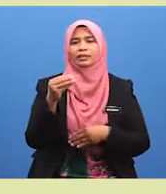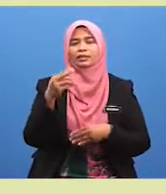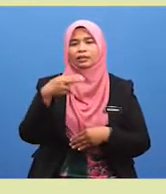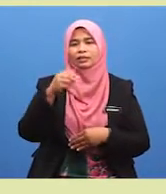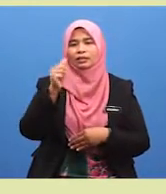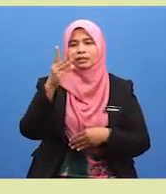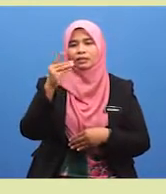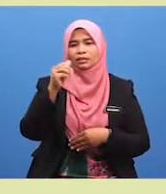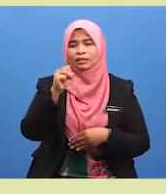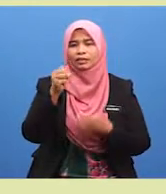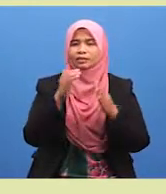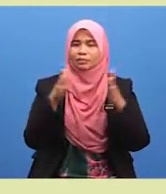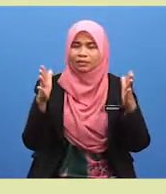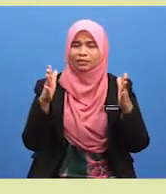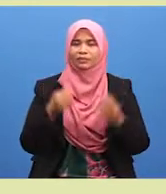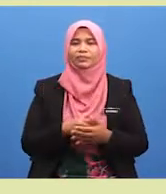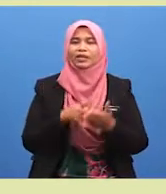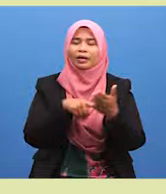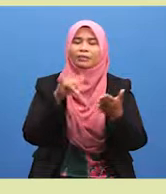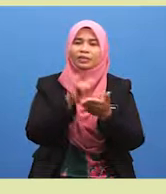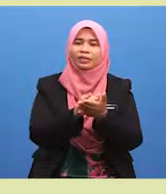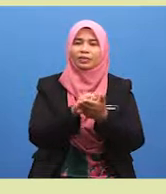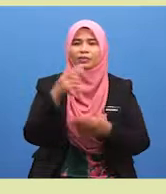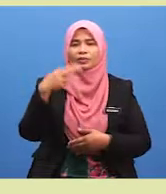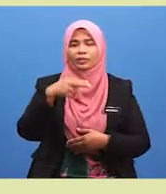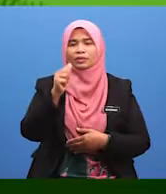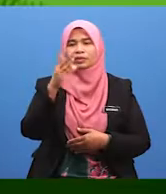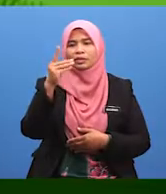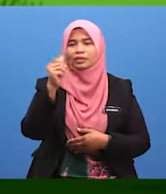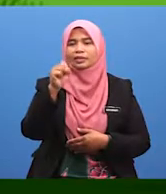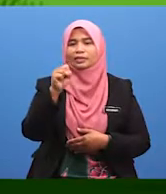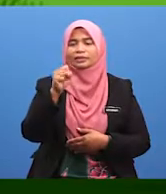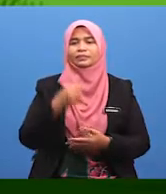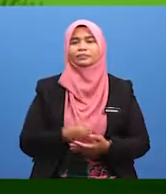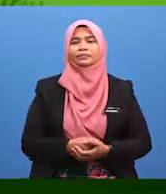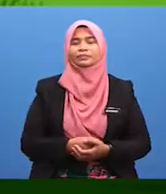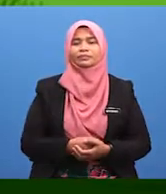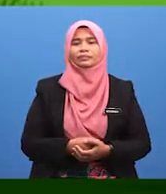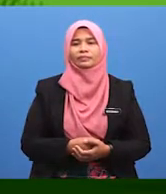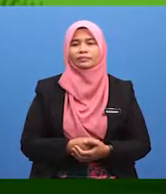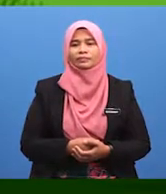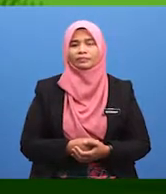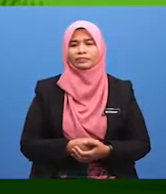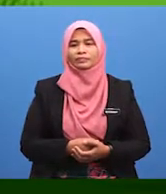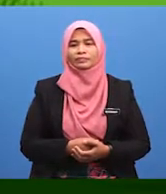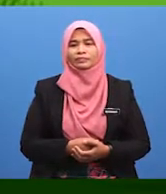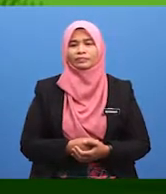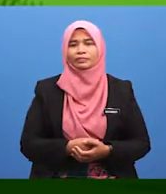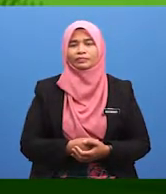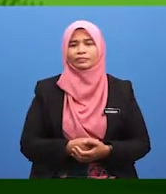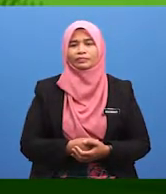hadas besar. Apa yang hadas? Hadas kecil, hadas besar.